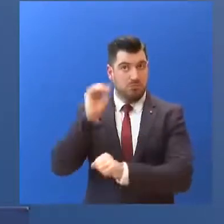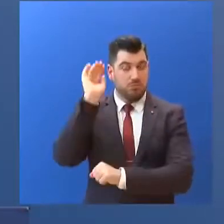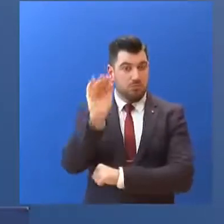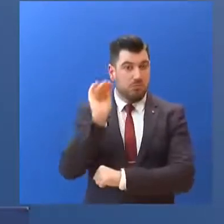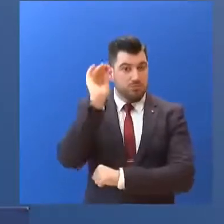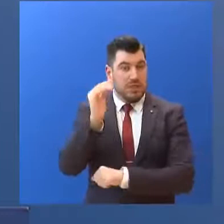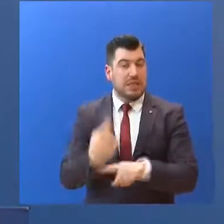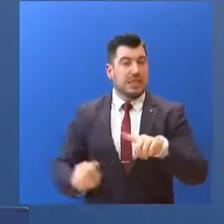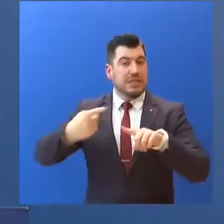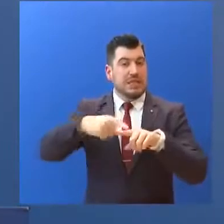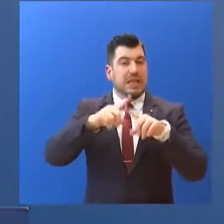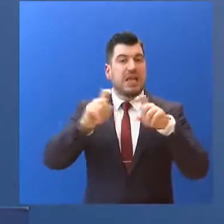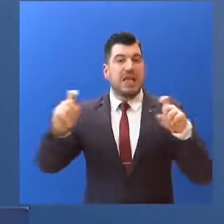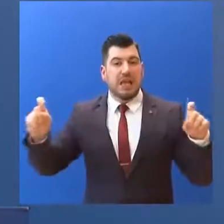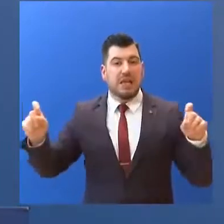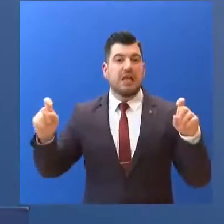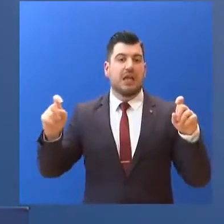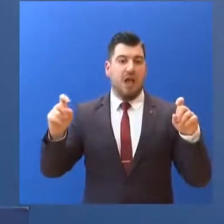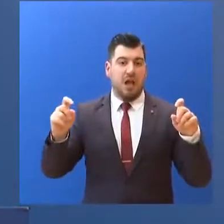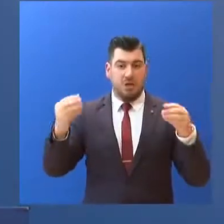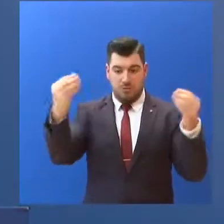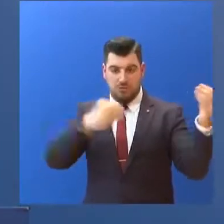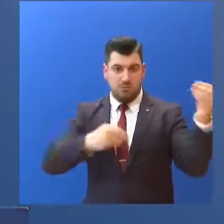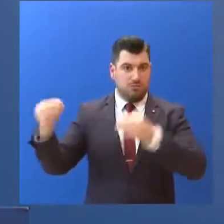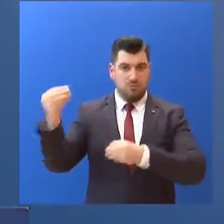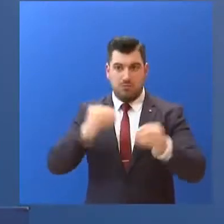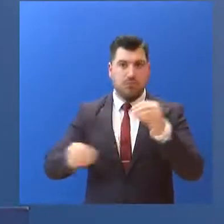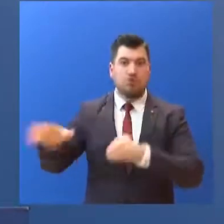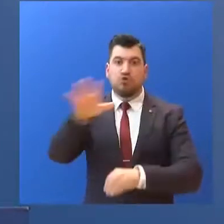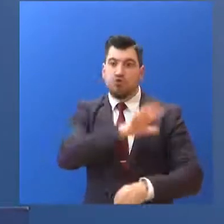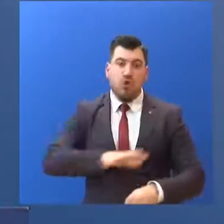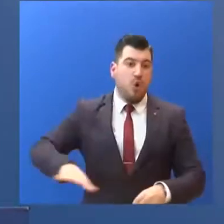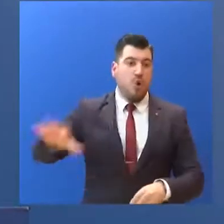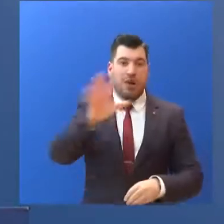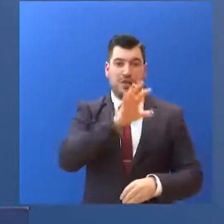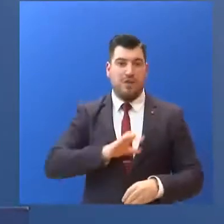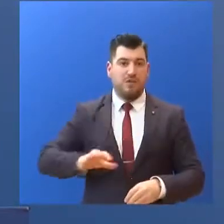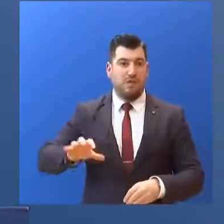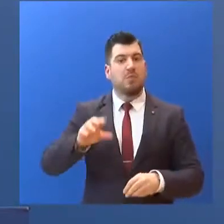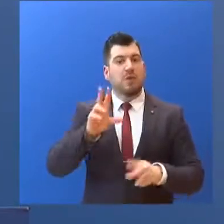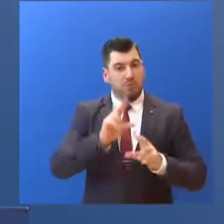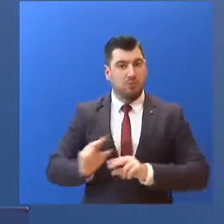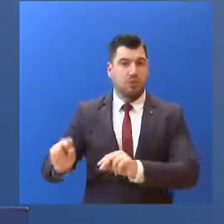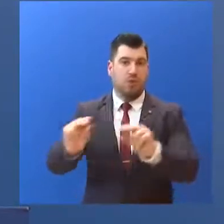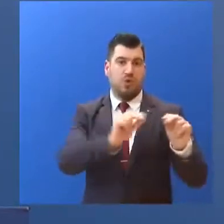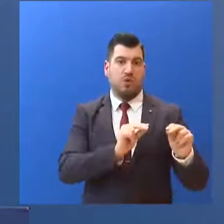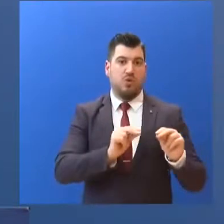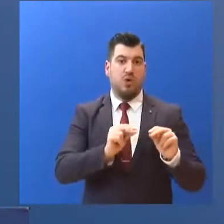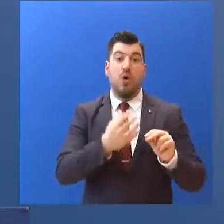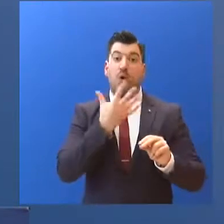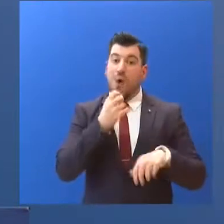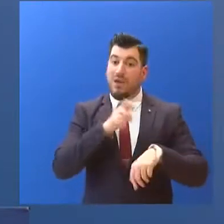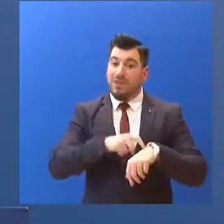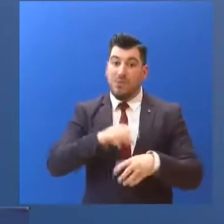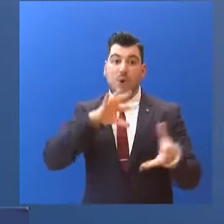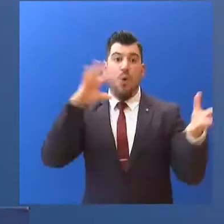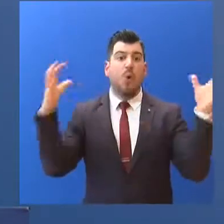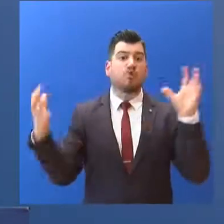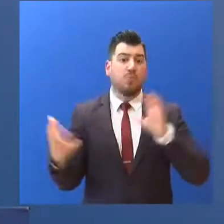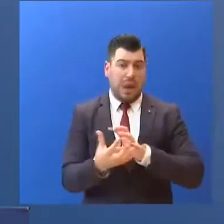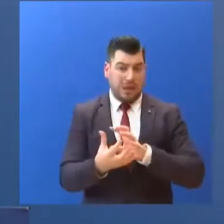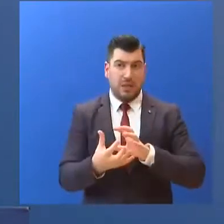κοινή προμήθεια υλικών... για να αντιμετωπιστούν οι αγκυλώσεις οι οποίες υπάρχουν... οι δυσκολίες που υπάρχουν όταν όλος ο πλανήτης... κυνηγά